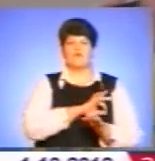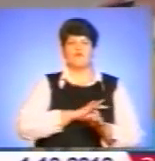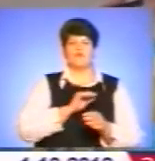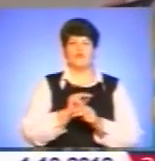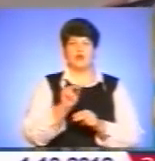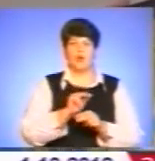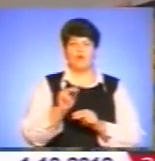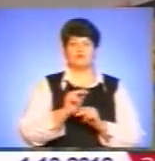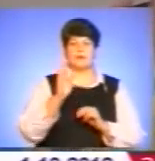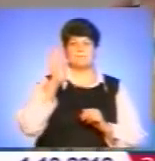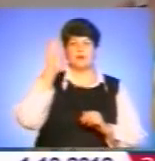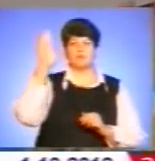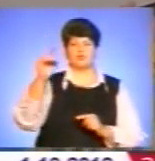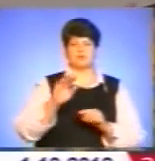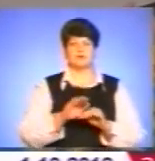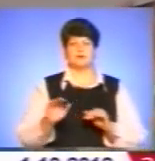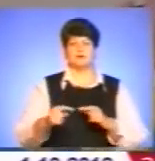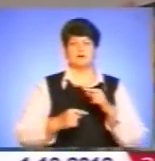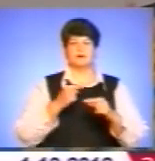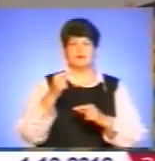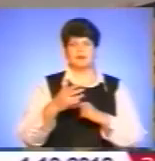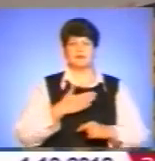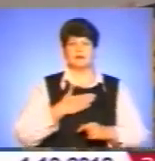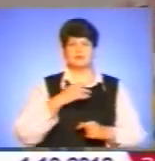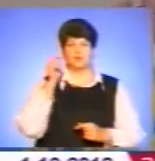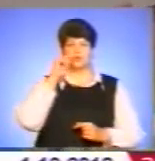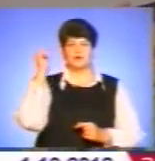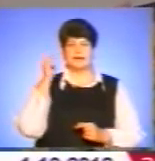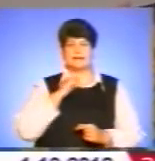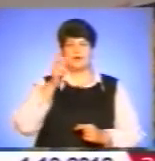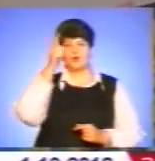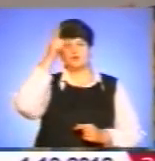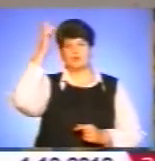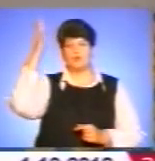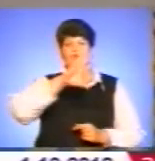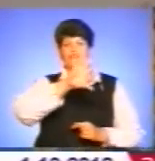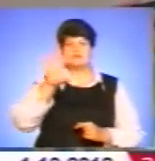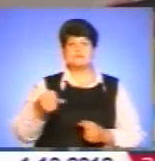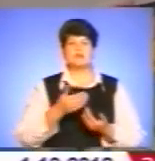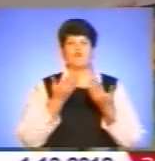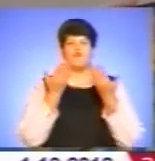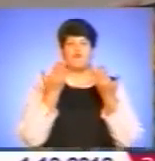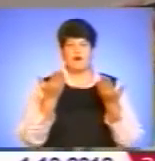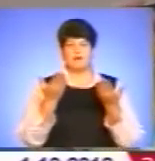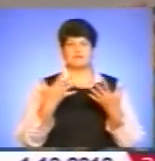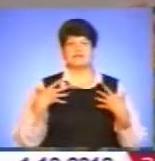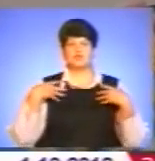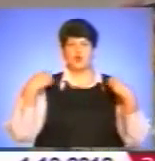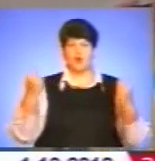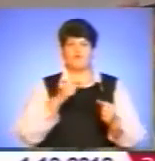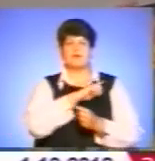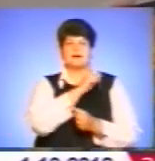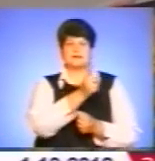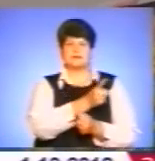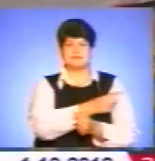майбутнє покоління нашої України. І нехай Господь Бог всім вам та здоров'я, сили,